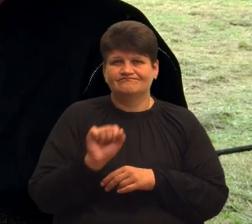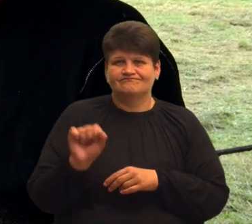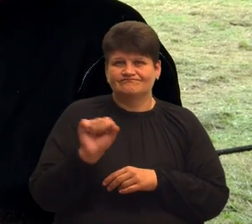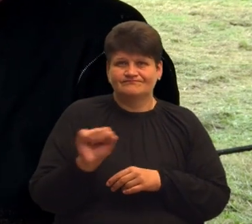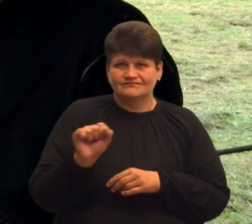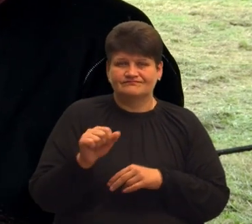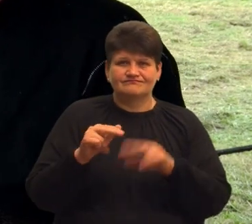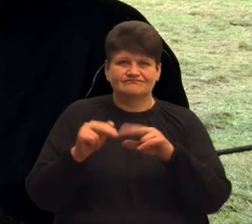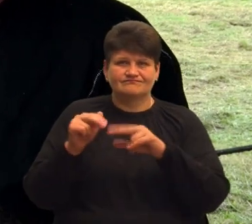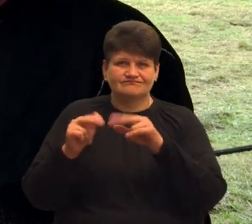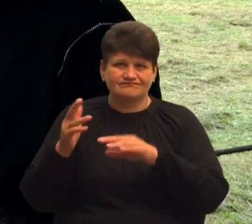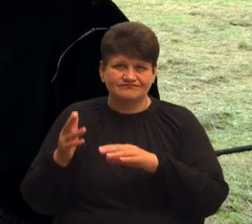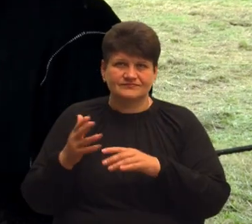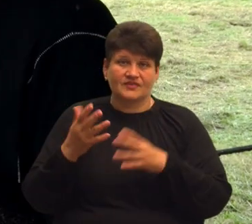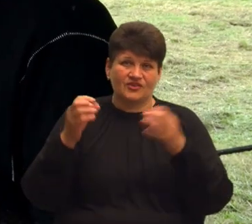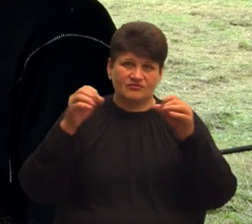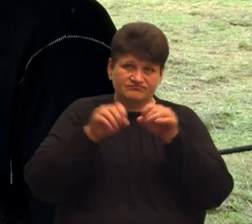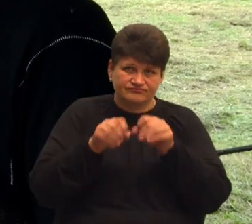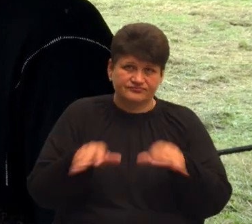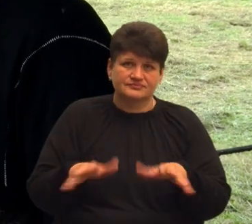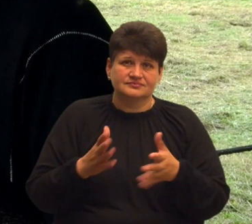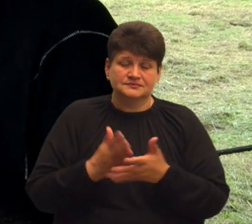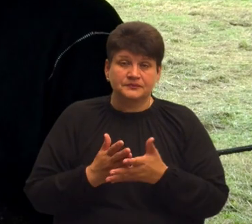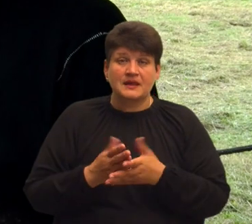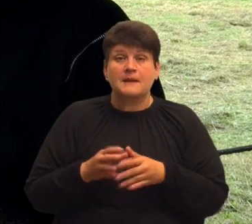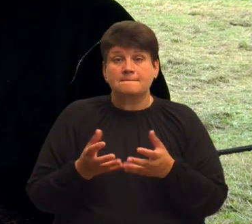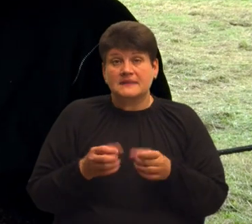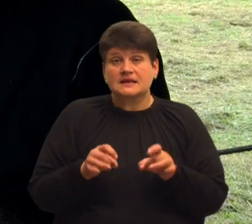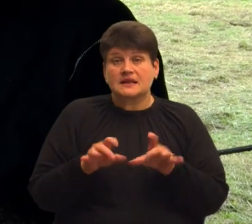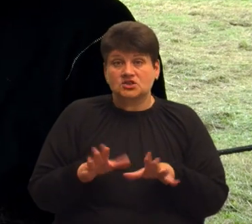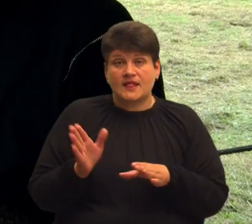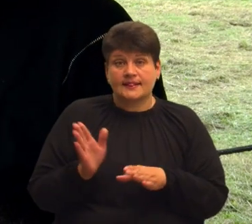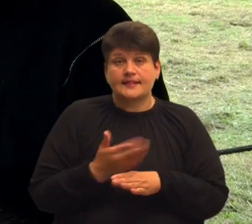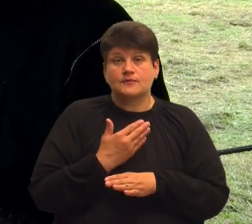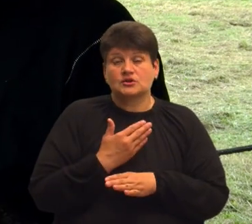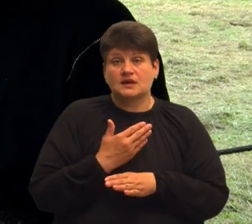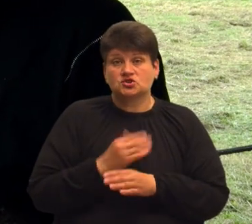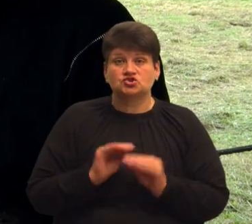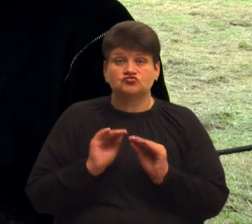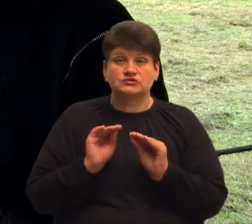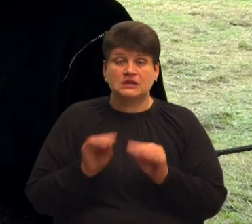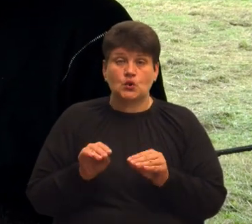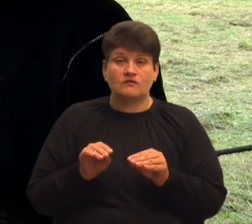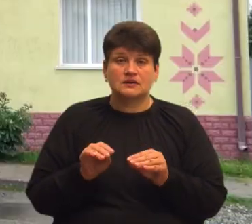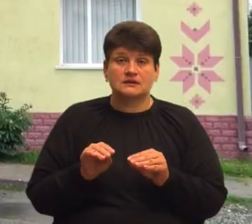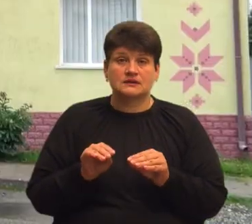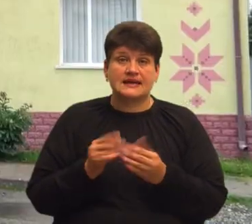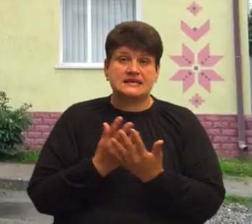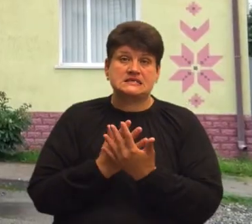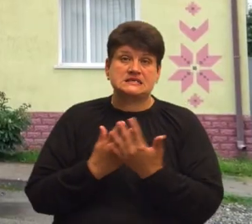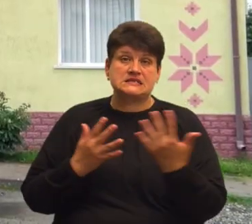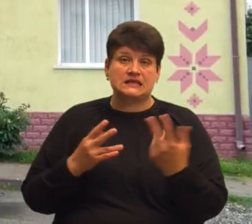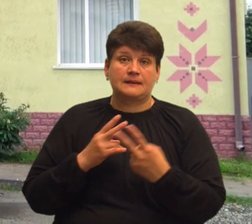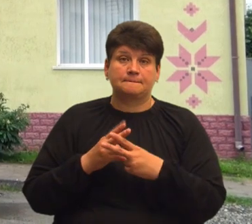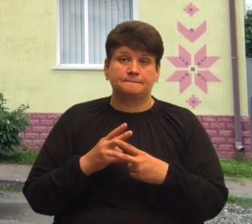замуровувати, коли в нудачі сипеться. І прийняли рішення на демонтаж і встановлення сітки. На